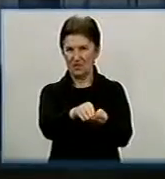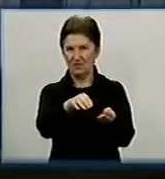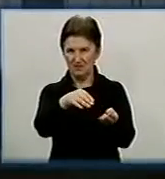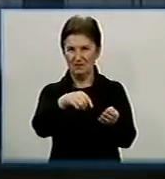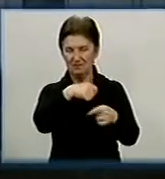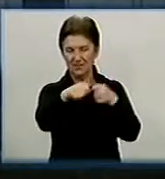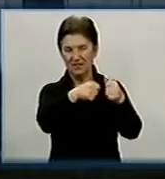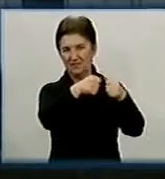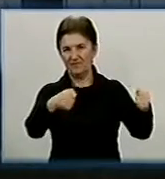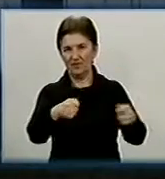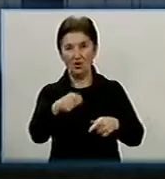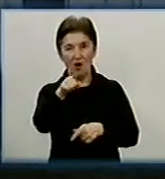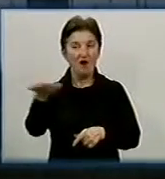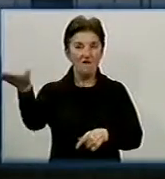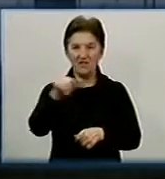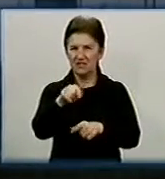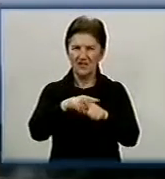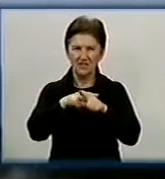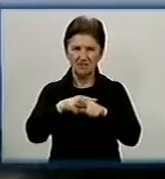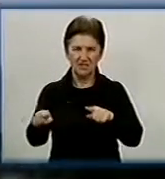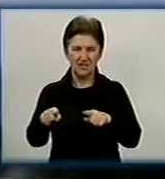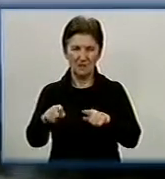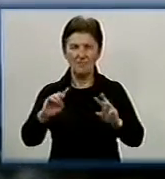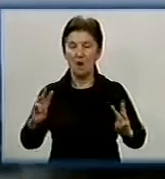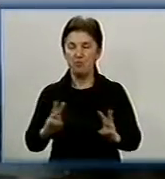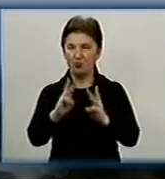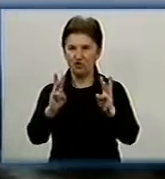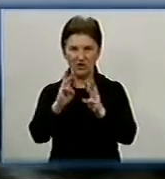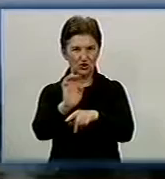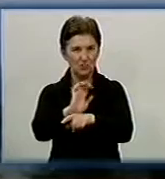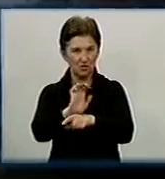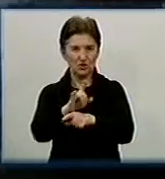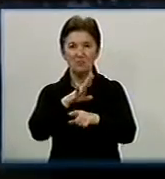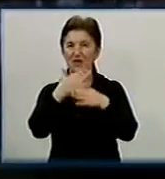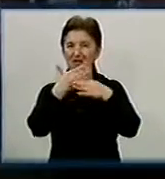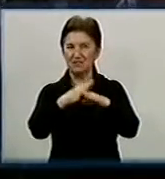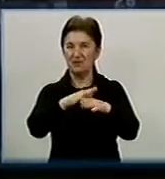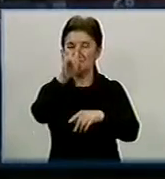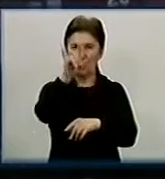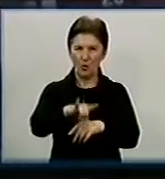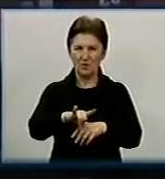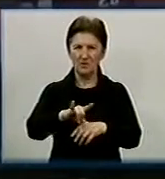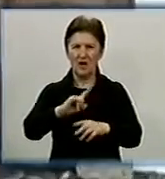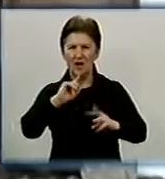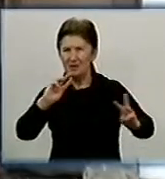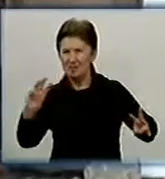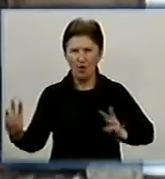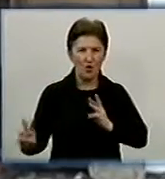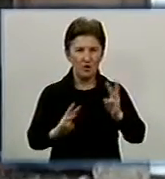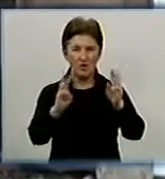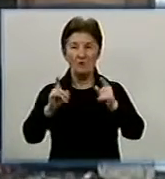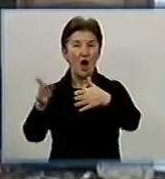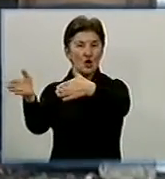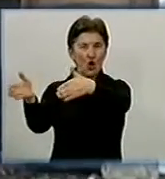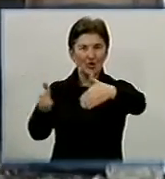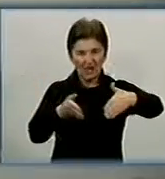Юрій Гол викликав одразу дві пожежні бригади. На час виклику в приміщенні були розбиті вікна, з них виривались язики полум'я. Коридор був повністю